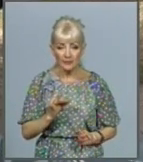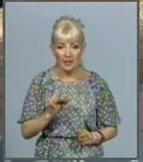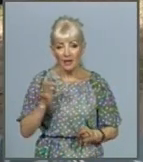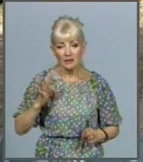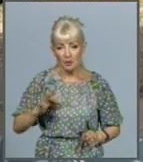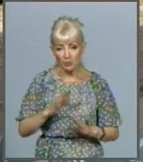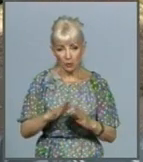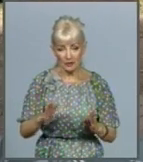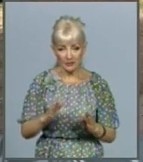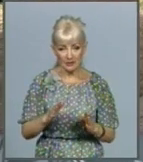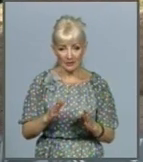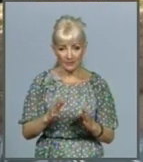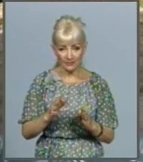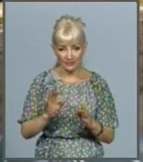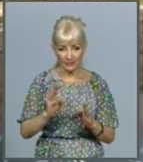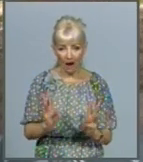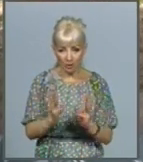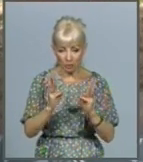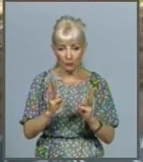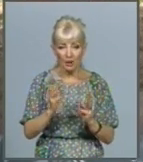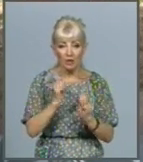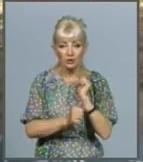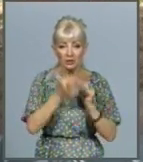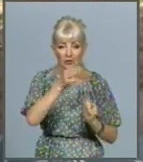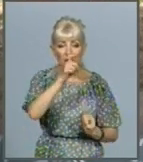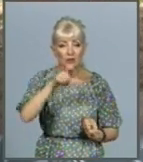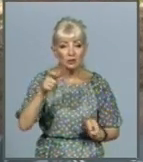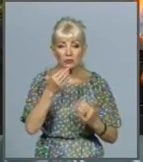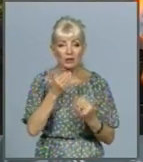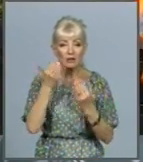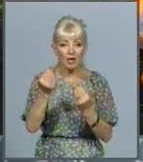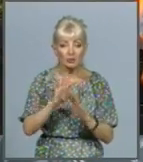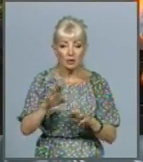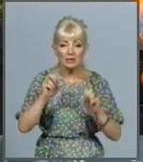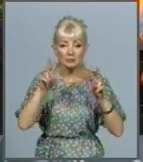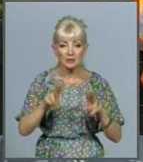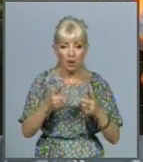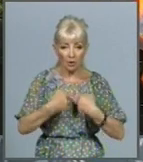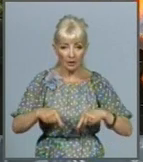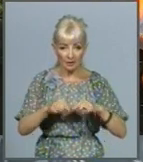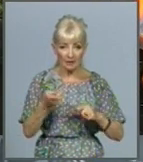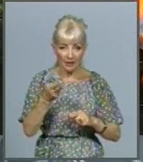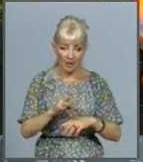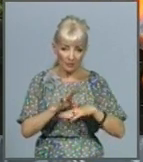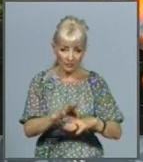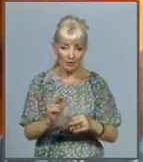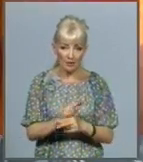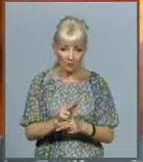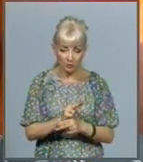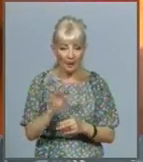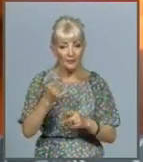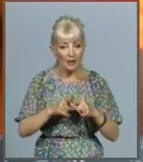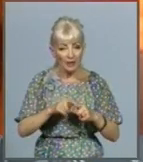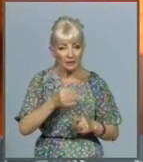Часто стверджують газовики, люди не звертаються до спеціалізованих організацій для проведення робіт. І це, наголошують, може